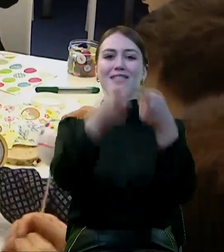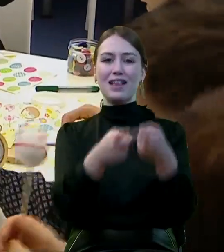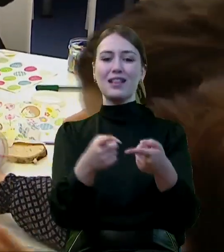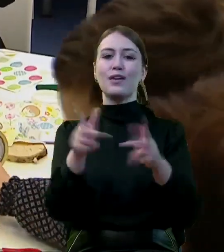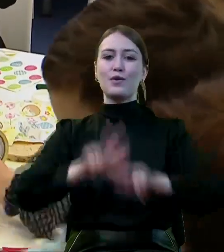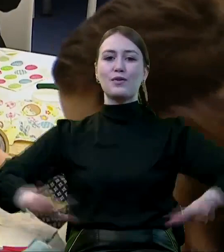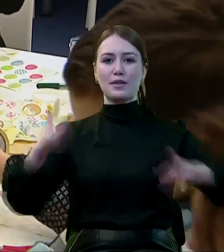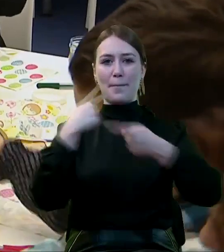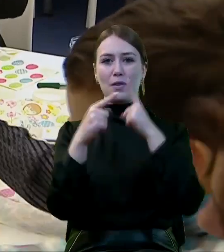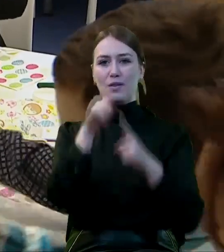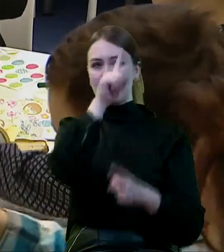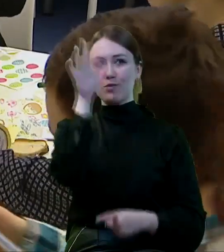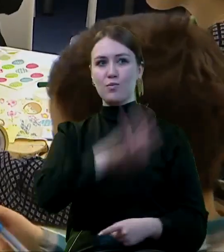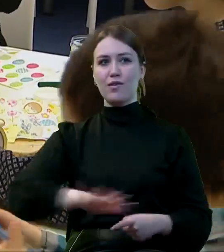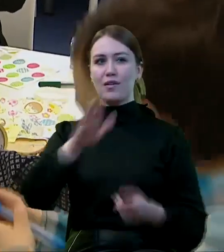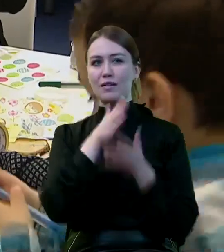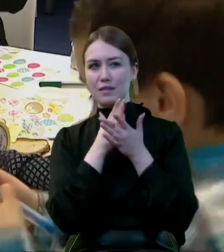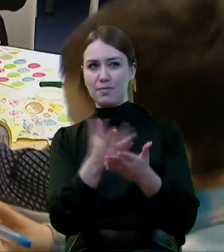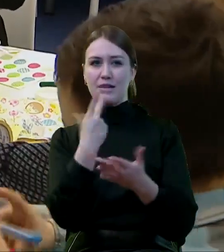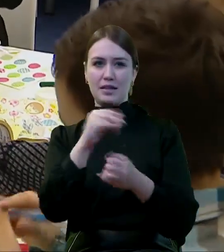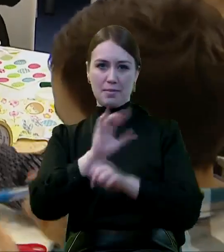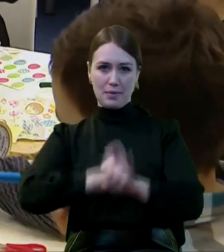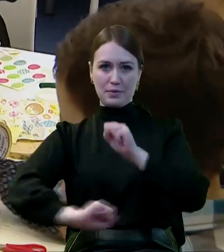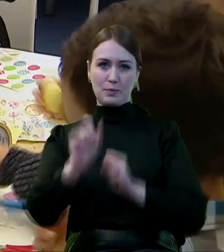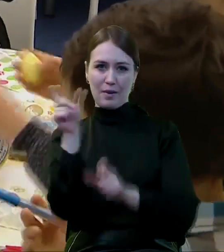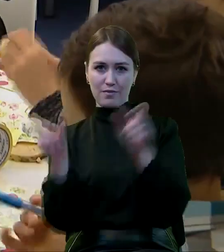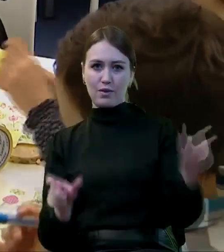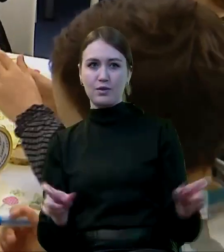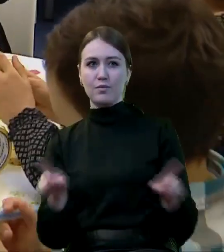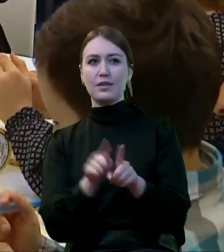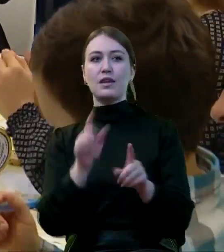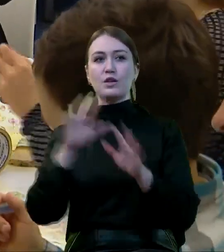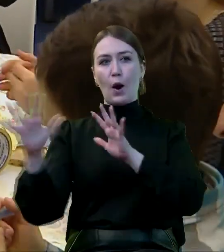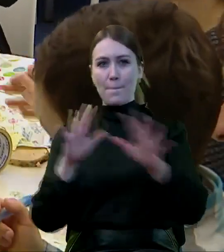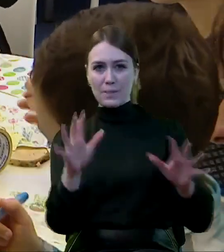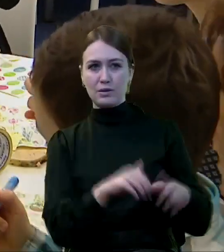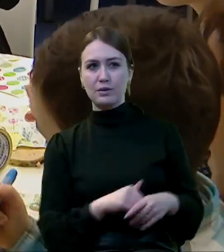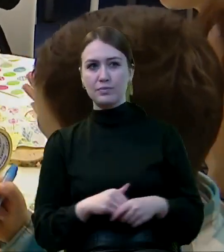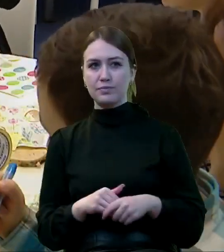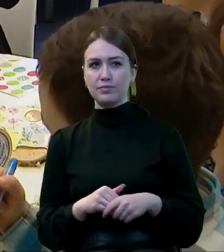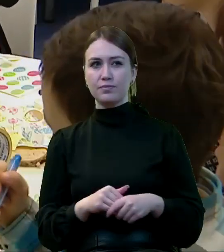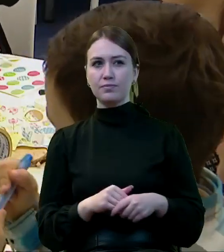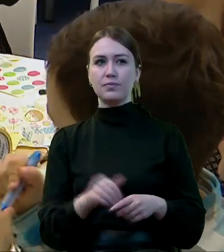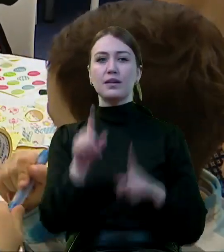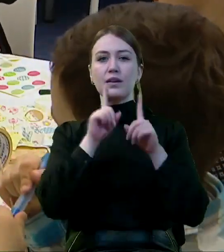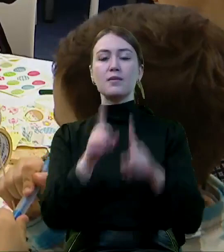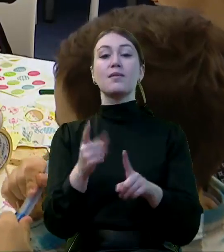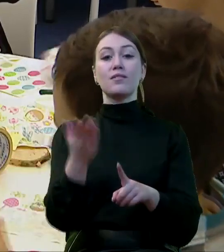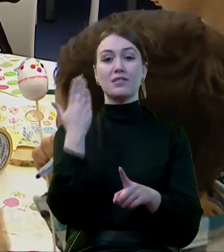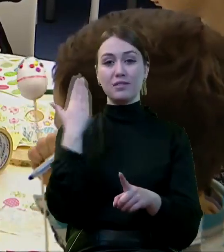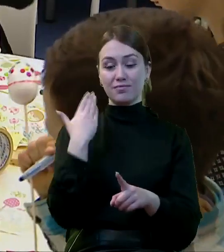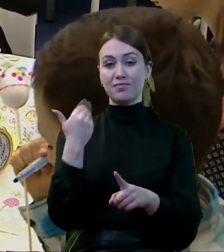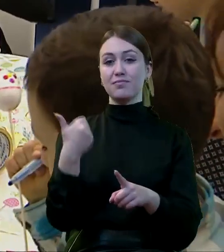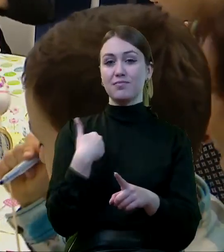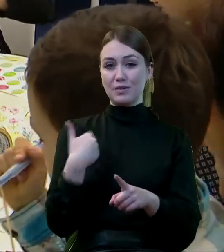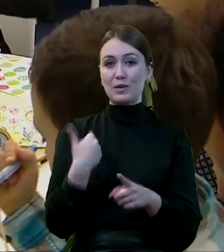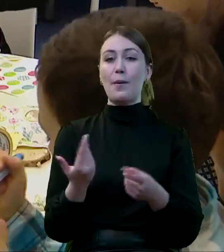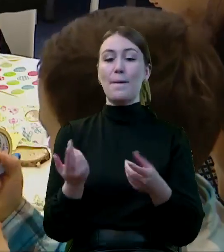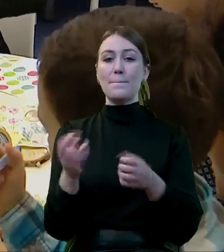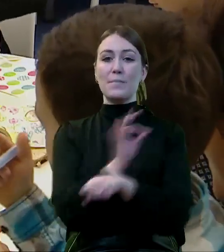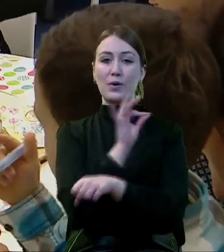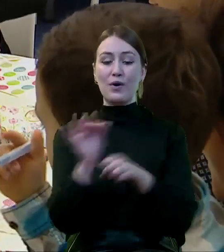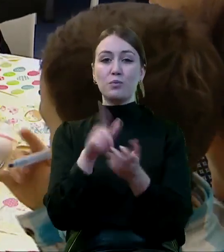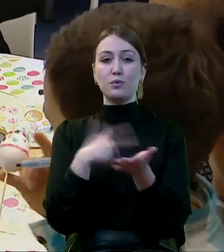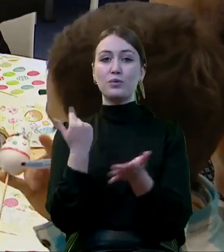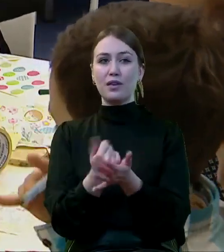Polityki Społecznej jest wsparcie osób niepełnosprawnych i ich opiekunów. Kilka dni temu Rada Ministrów przyjęła projekt